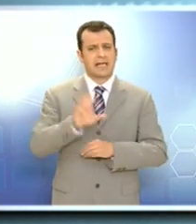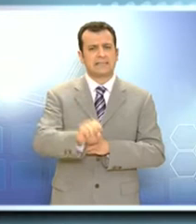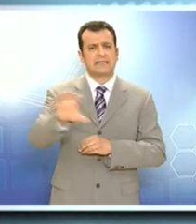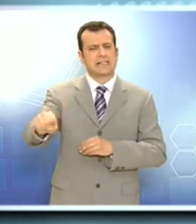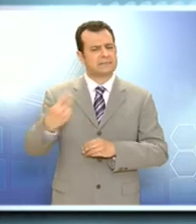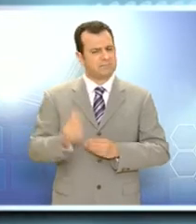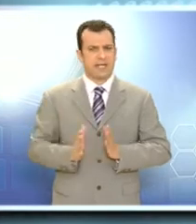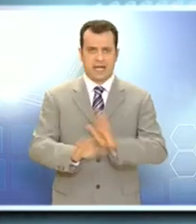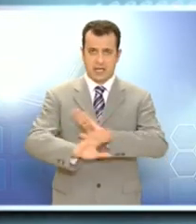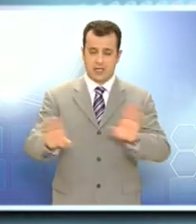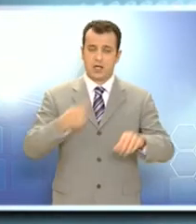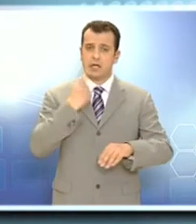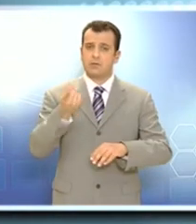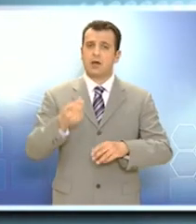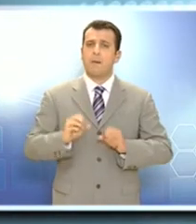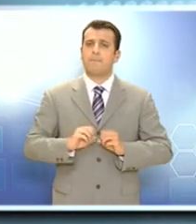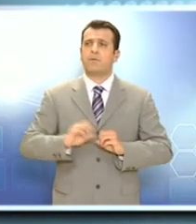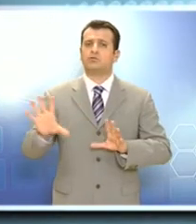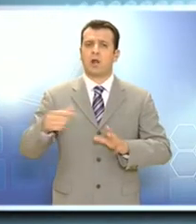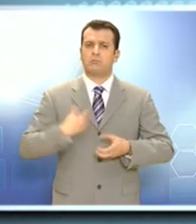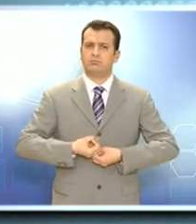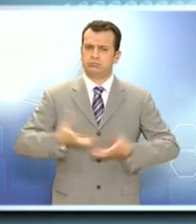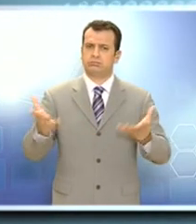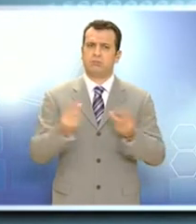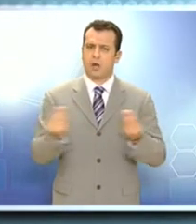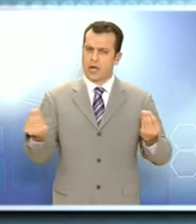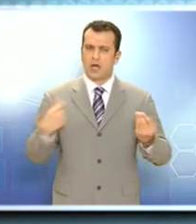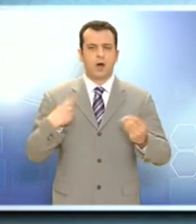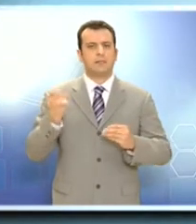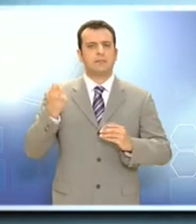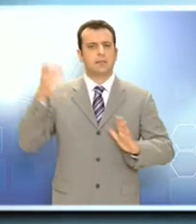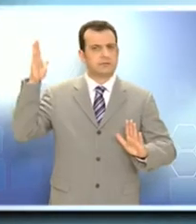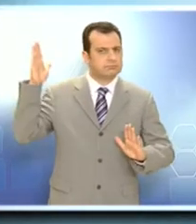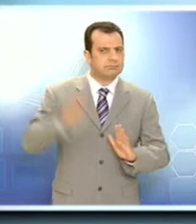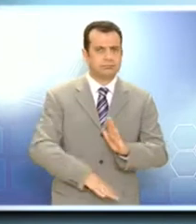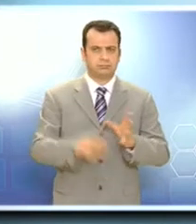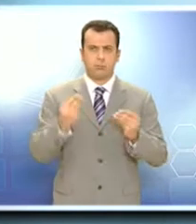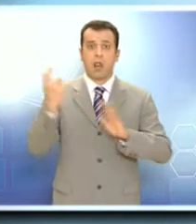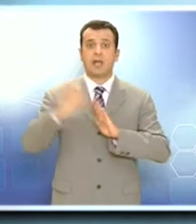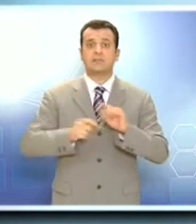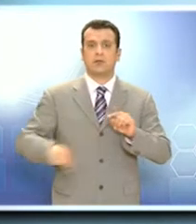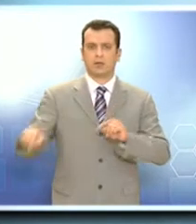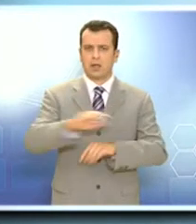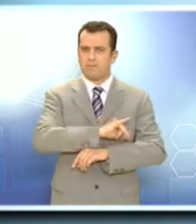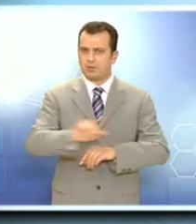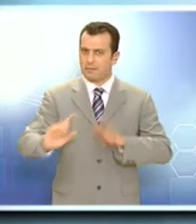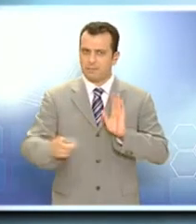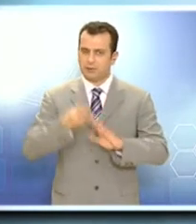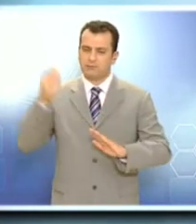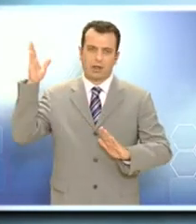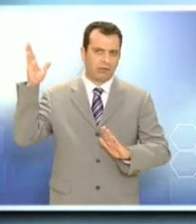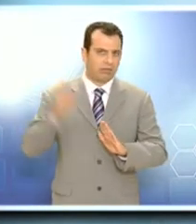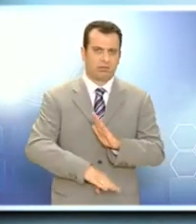αρκετά καλές. Οι τιμές σε πολλά πέφτουν τόσο χαμηλά, όσο δεν είχαν πέσει ποτέ άλλοτε.